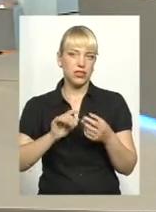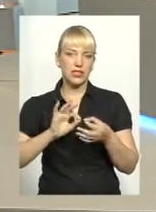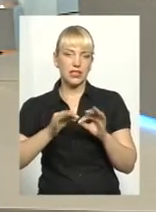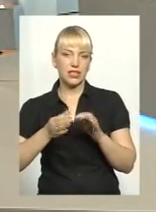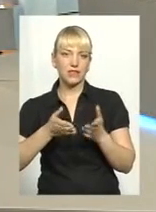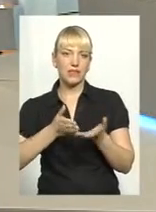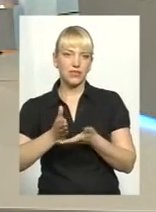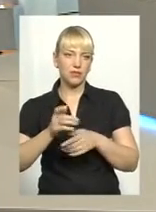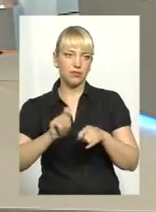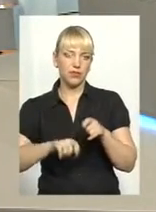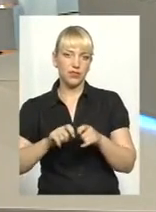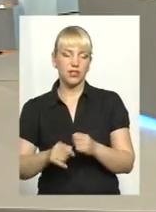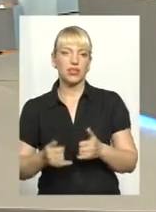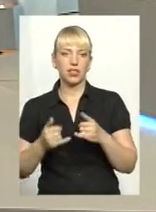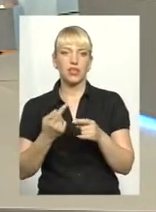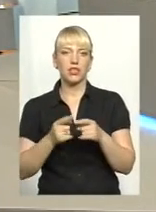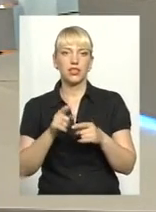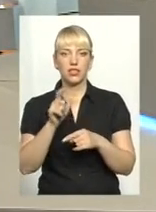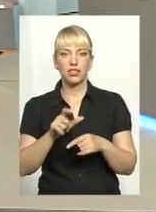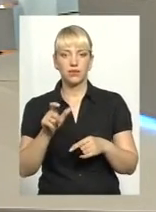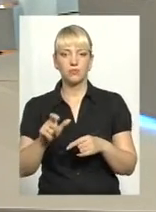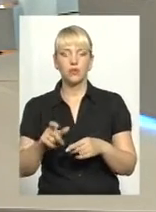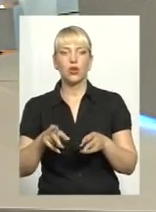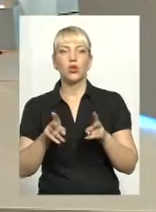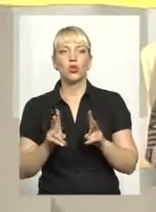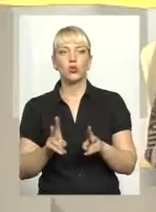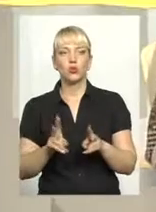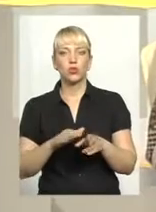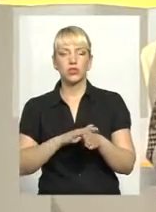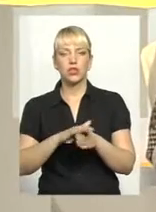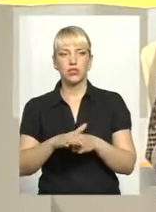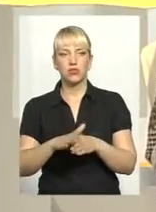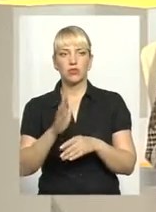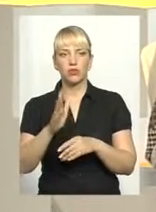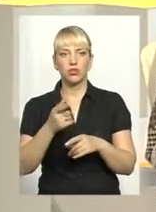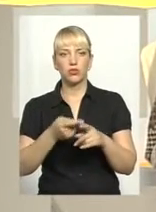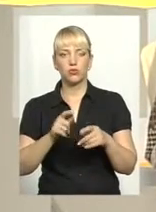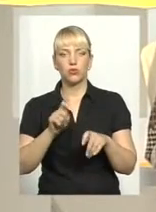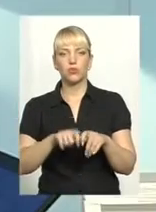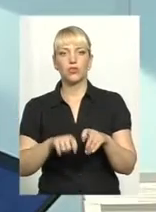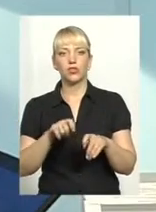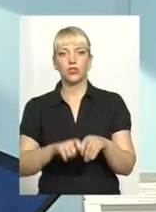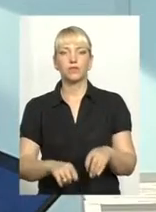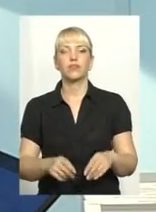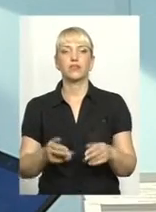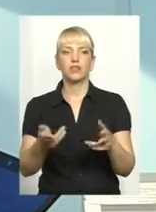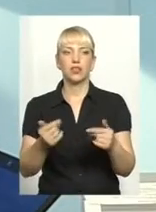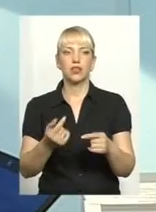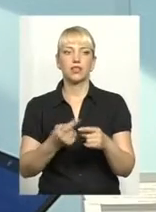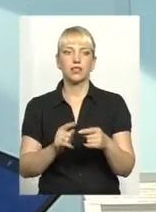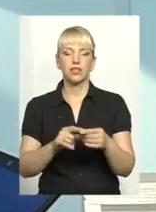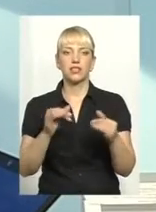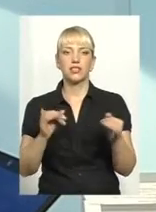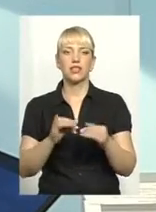перевірки для тих, хто здійснюватиме цю перевірку, декларацію. Так, звичайно, це дуже